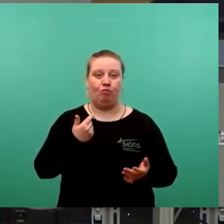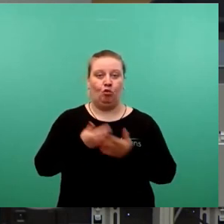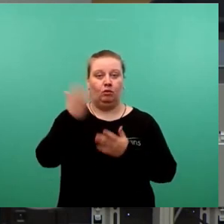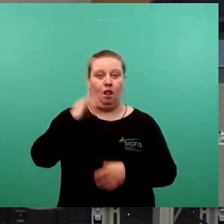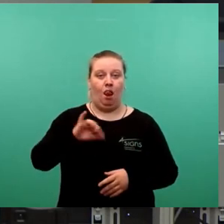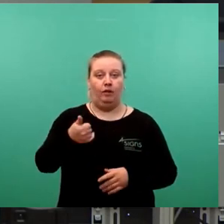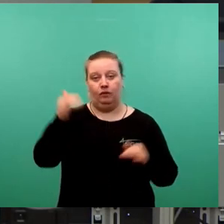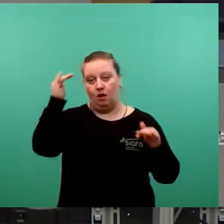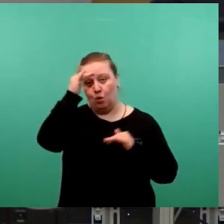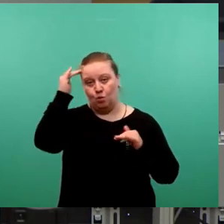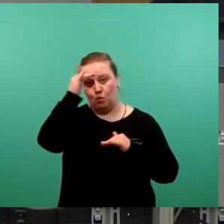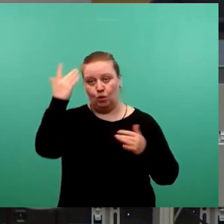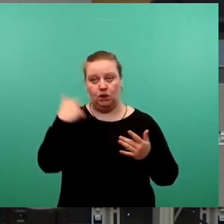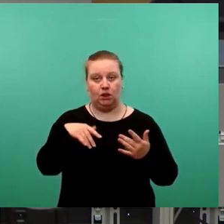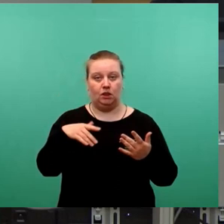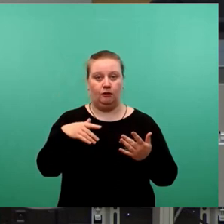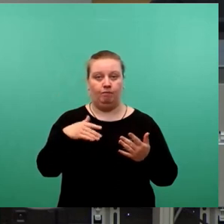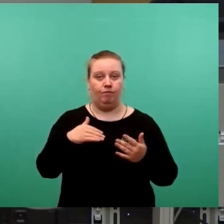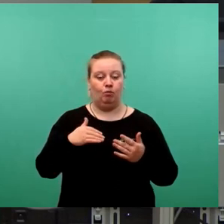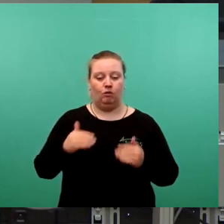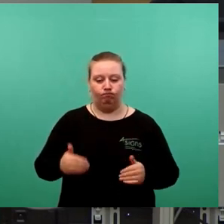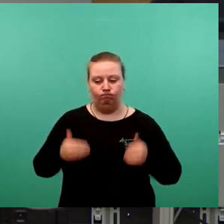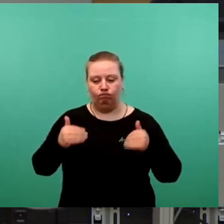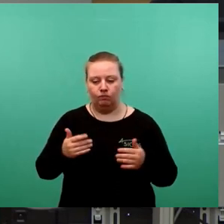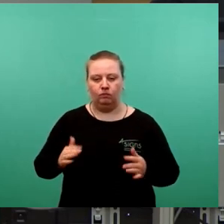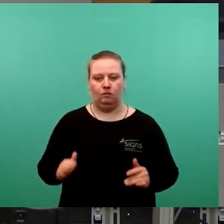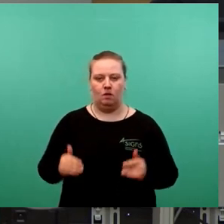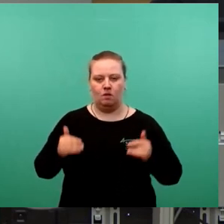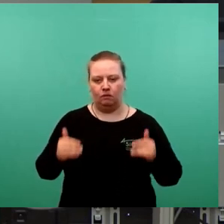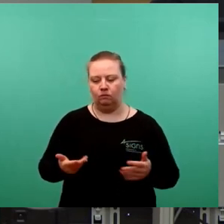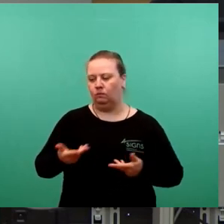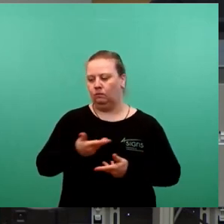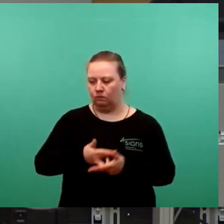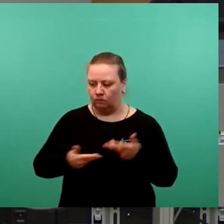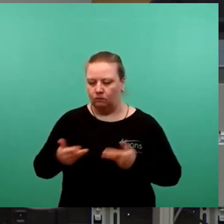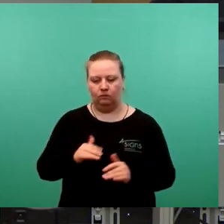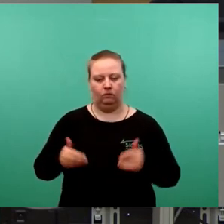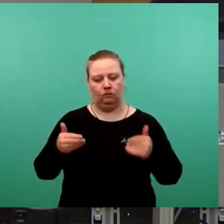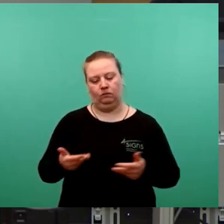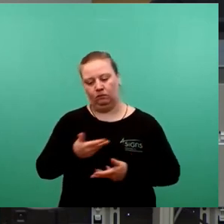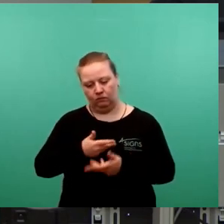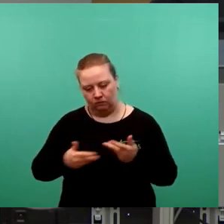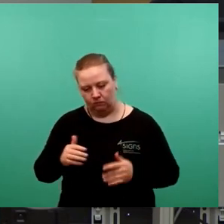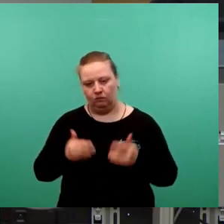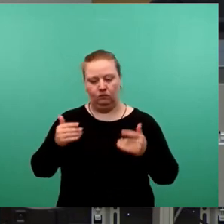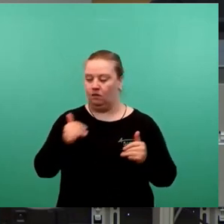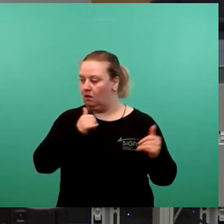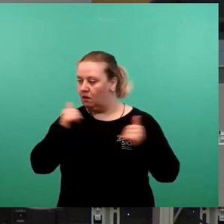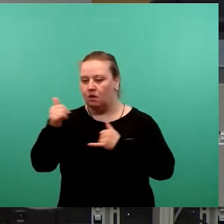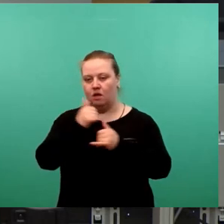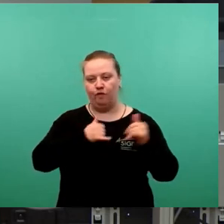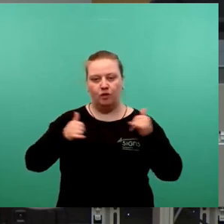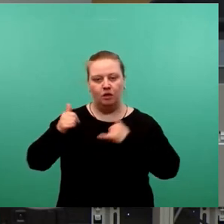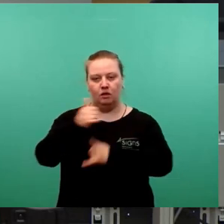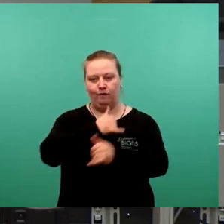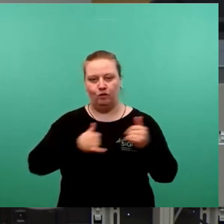Termin um Termin, Verhandlungsrunde um Verhandlungsrunde, Telefonat um Telefonat,